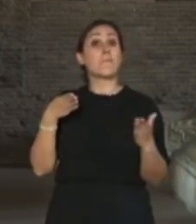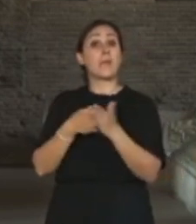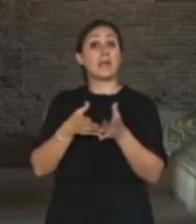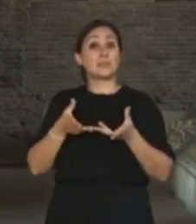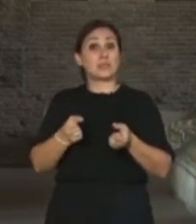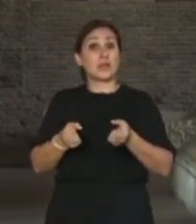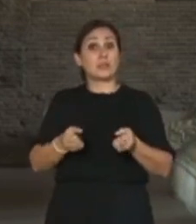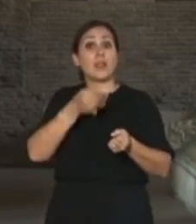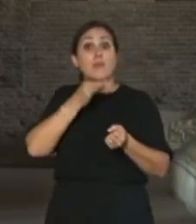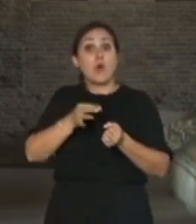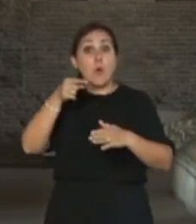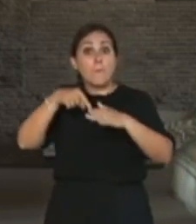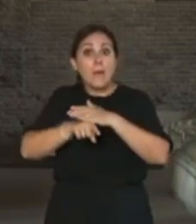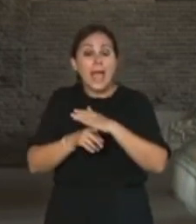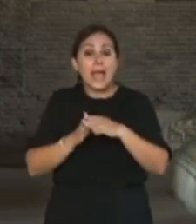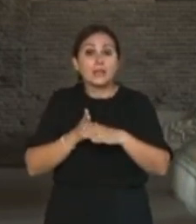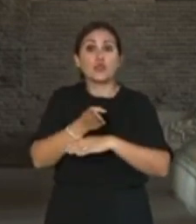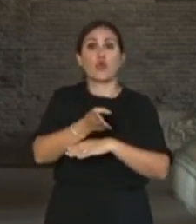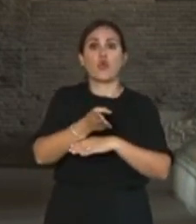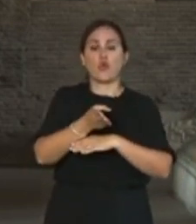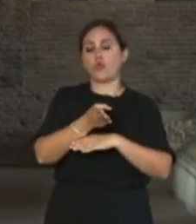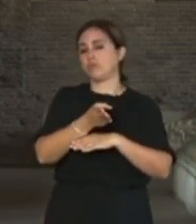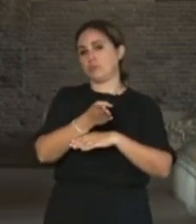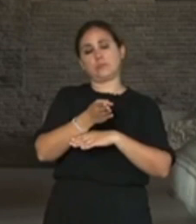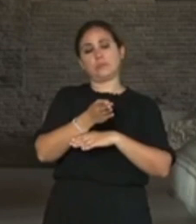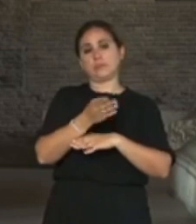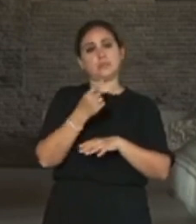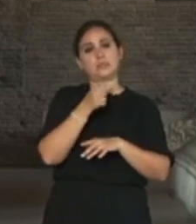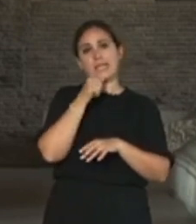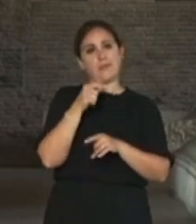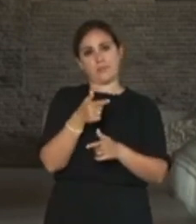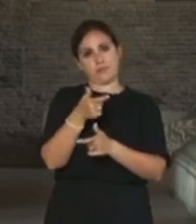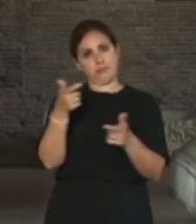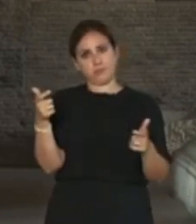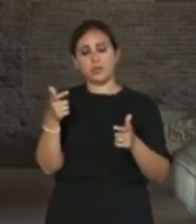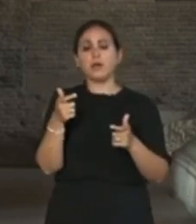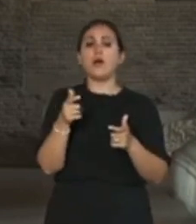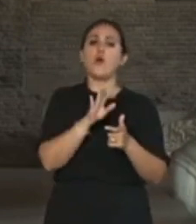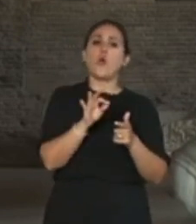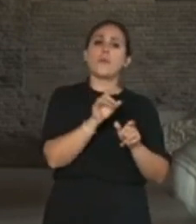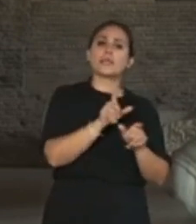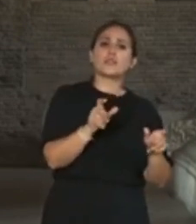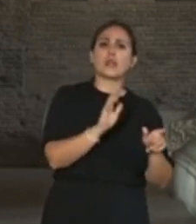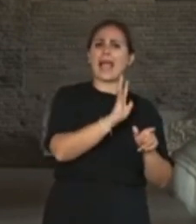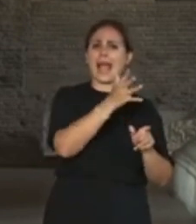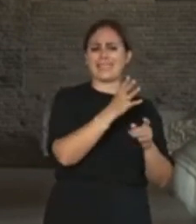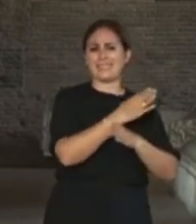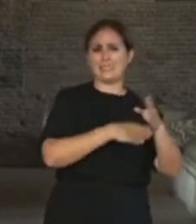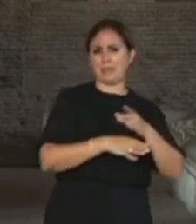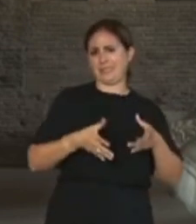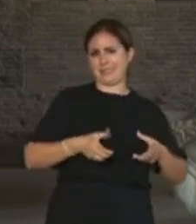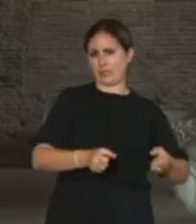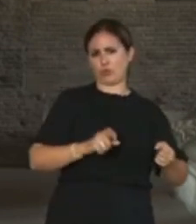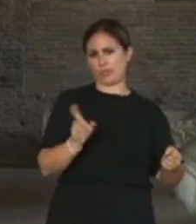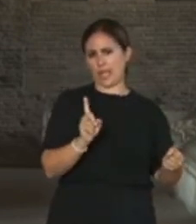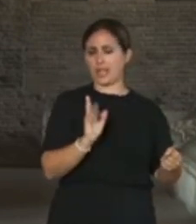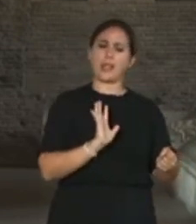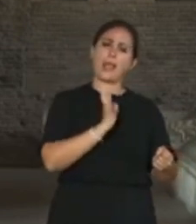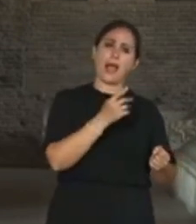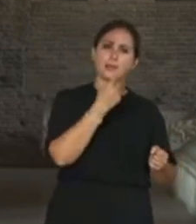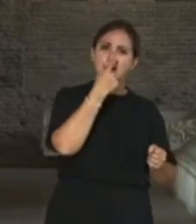invece le persone con altre disabilità che non sono in sederotelle possono